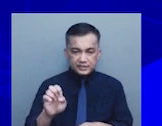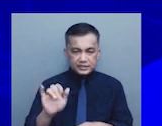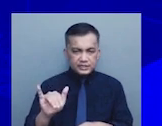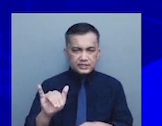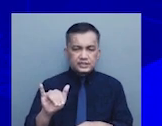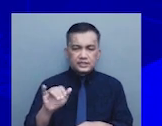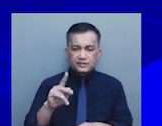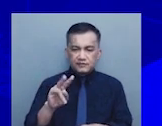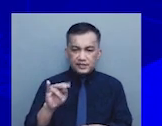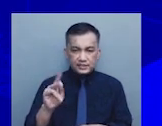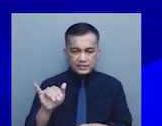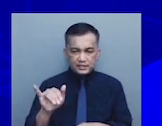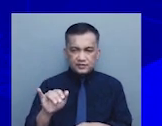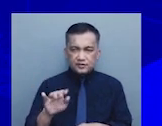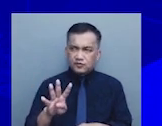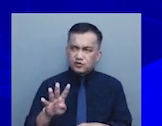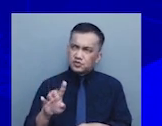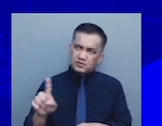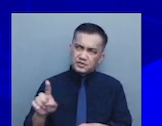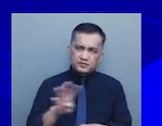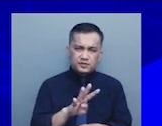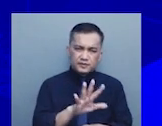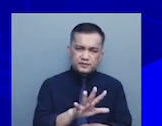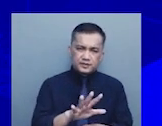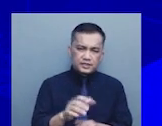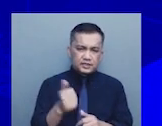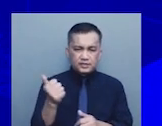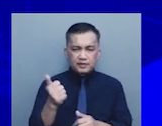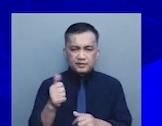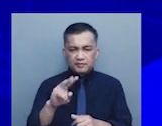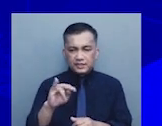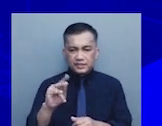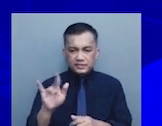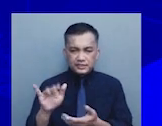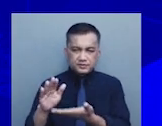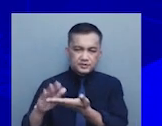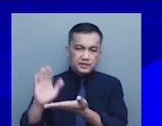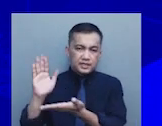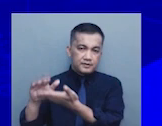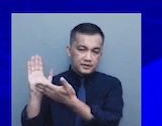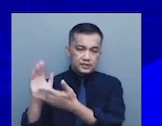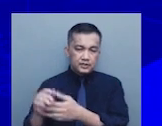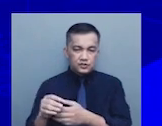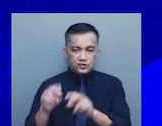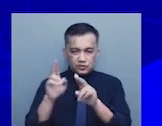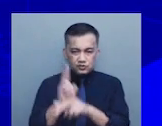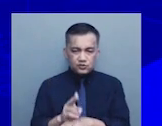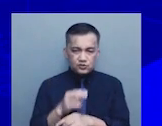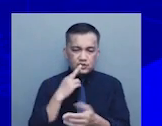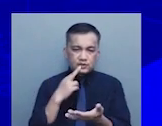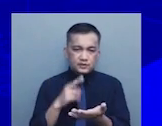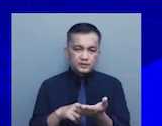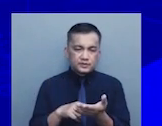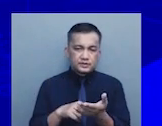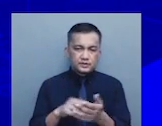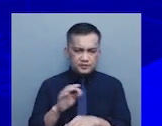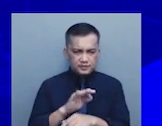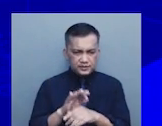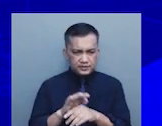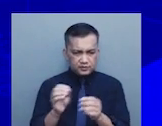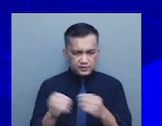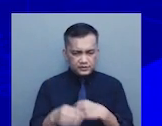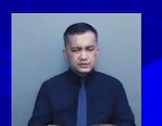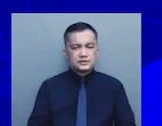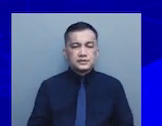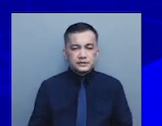regular meal or 45, pero yung ibang varieties nila ay mas mataas. Yun ang usual na report from the field offices. Now,